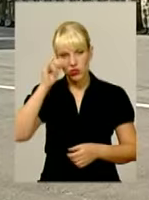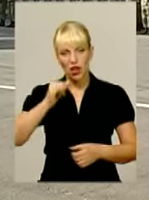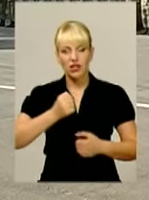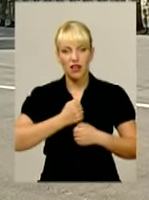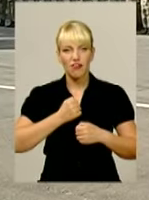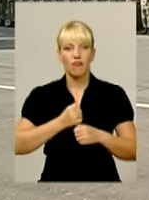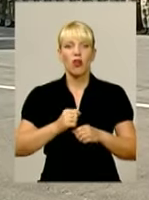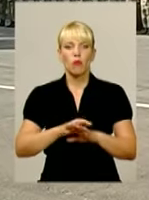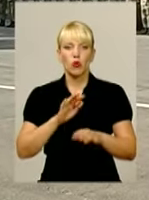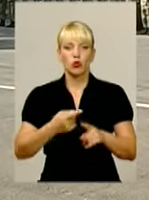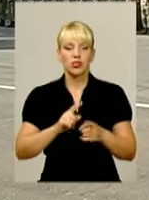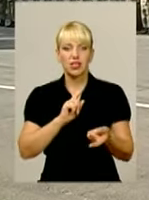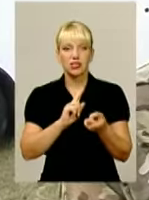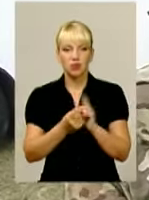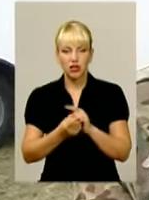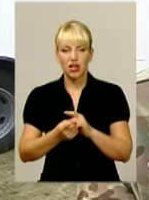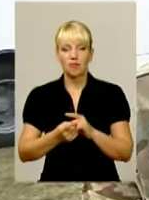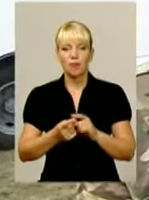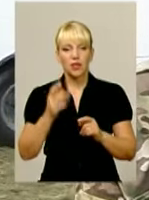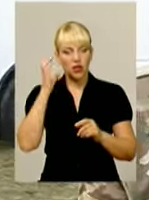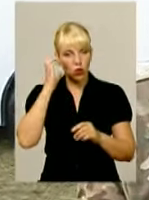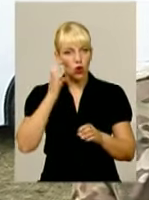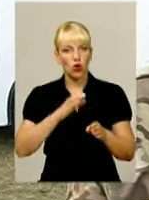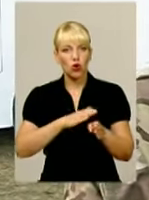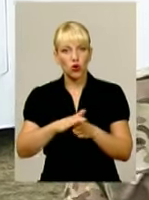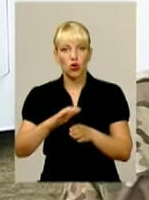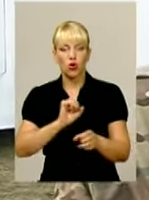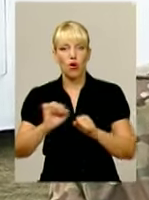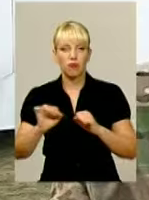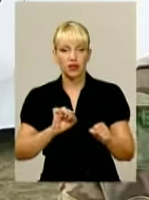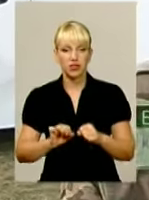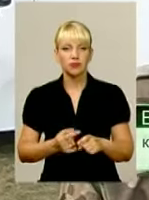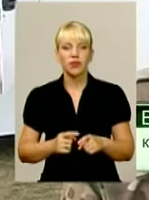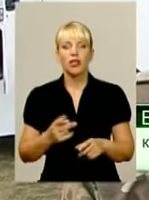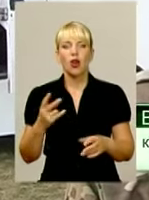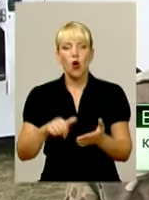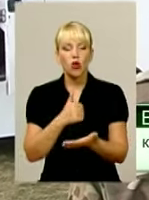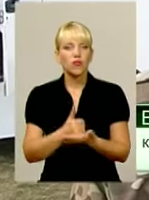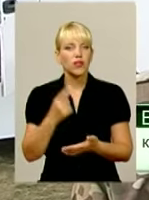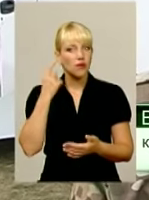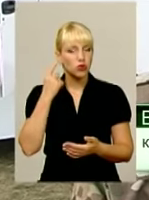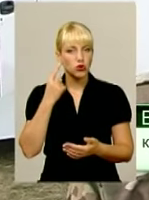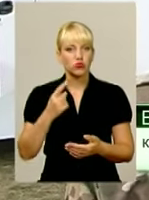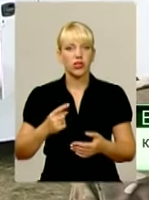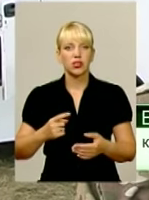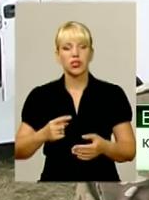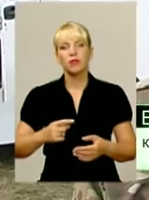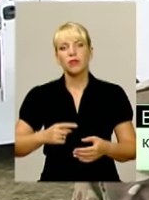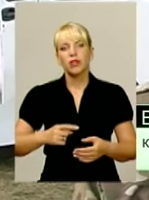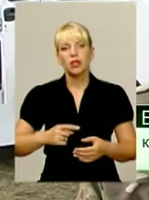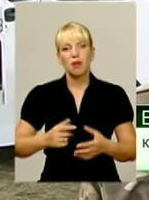вміле командування і злагодженість дій. Саме головне – це підтримка товариша, відчувати його такт руху та